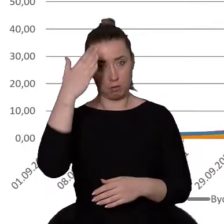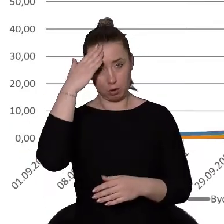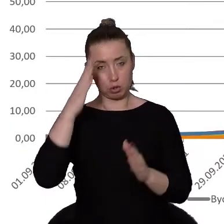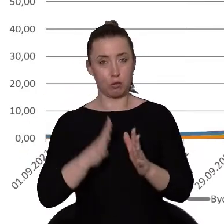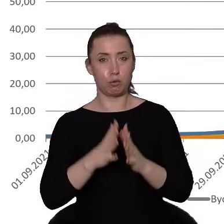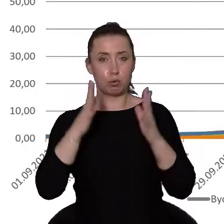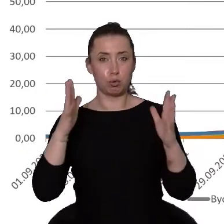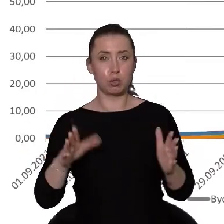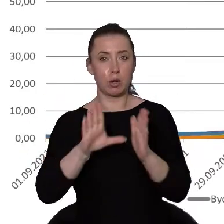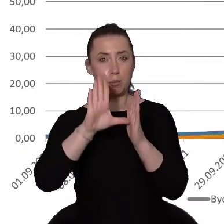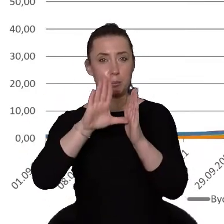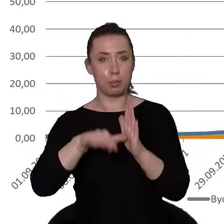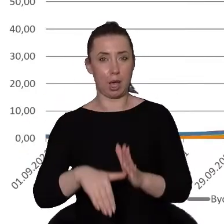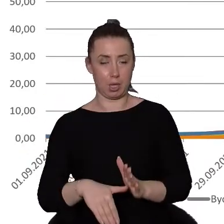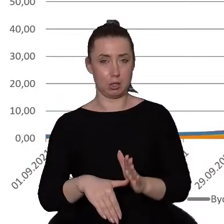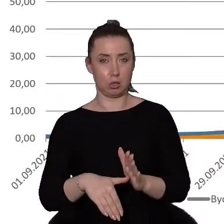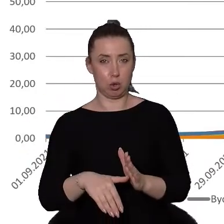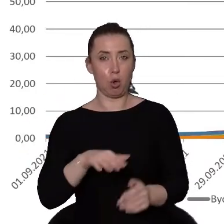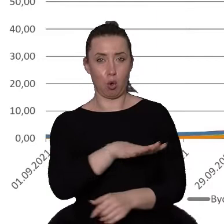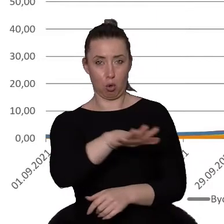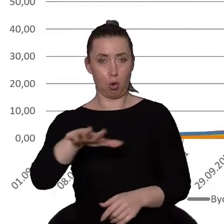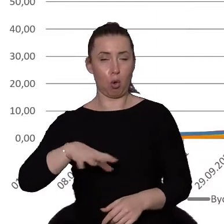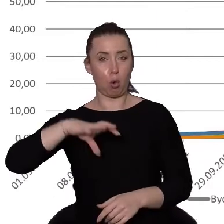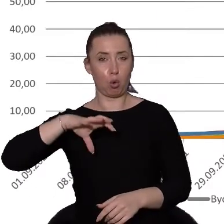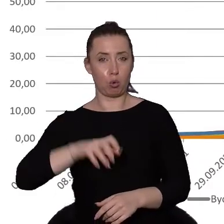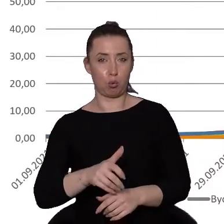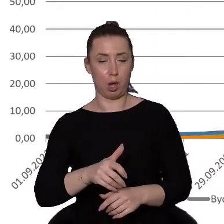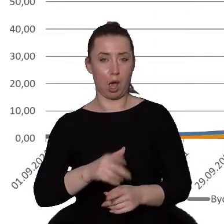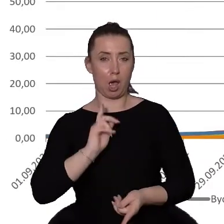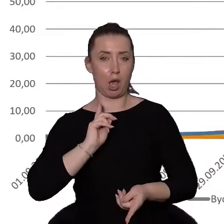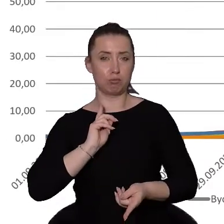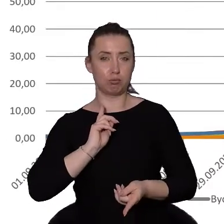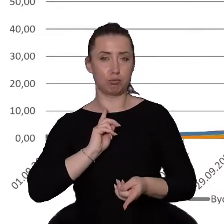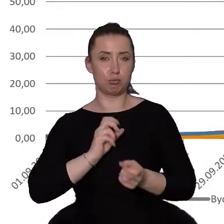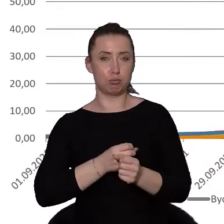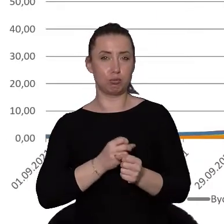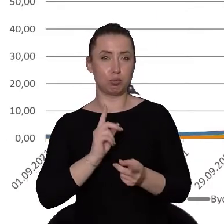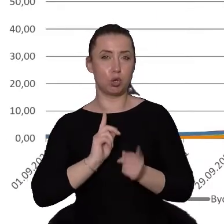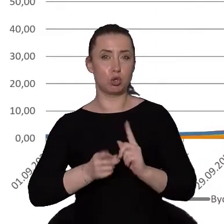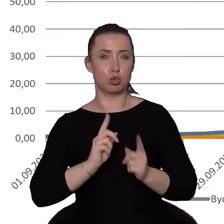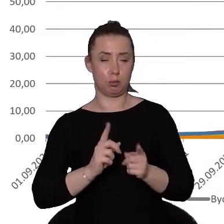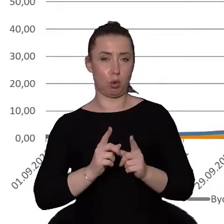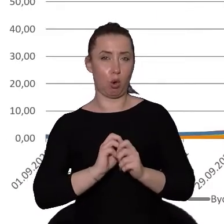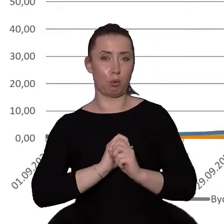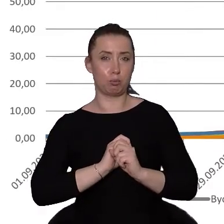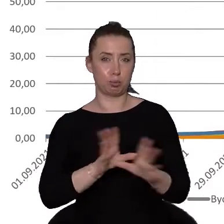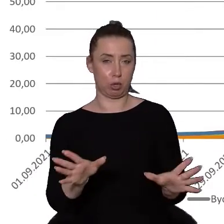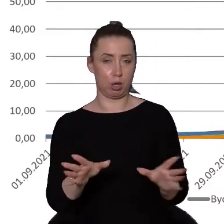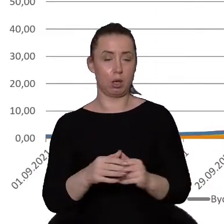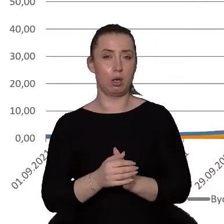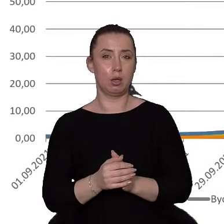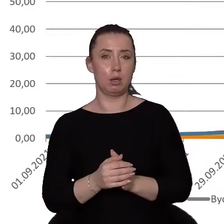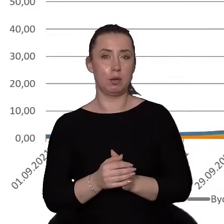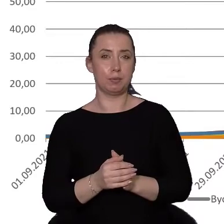skupiskach miejskich zakażenia szybciej i efektywniej, jak dla nich efektywniej się rozprzestrzeniają.